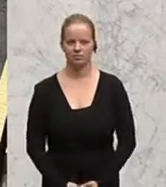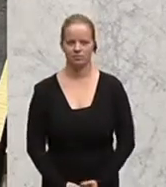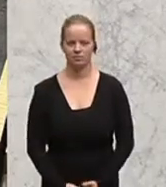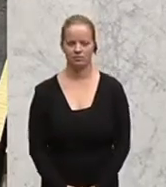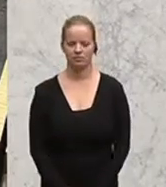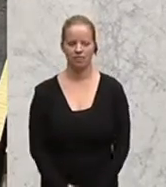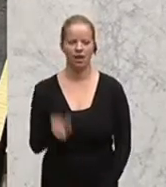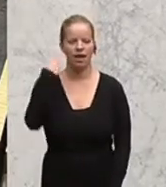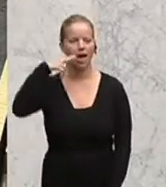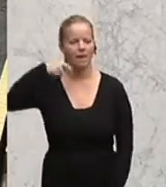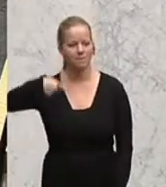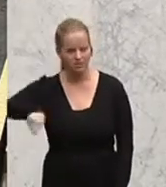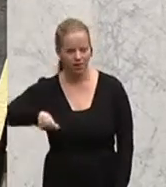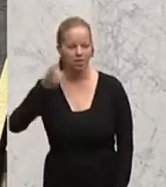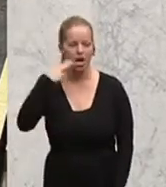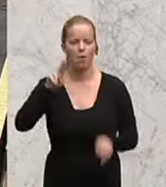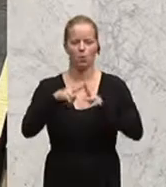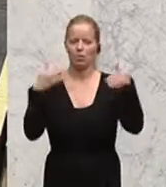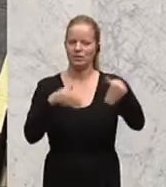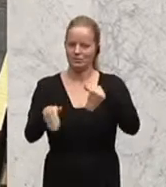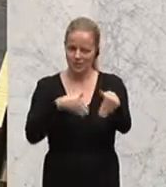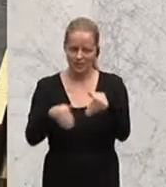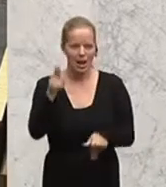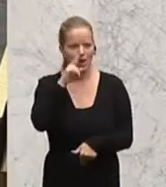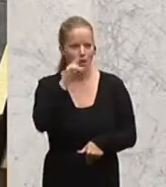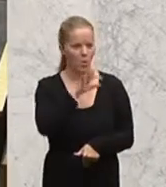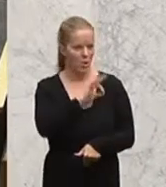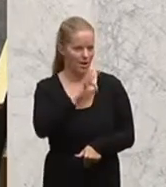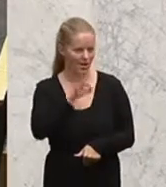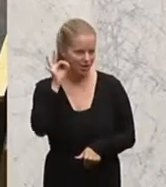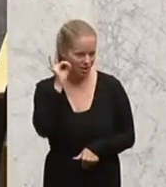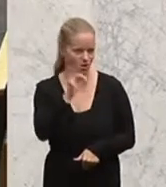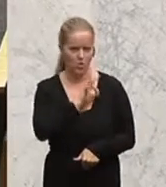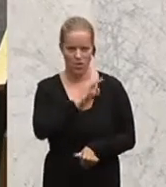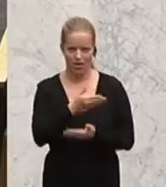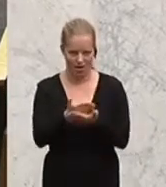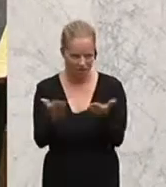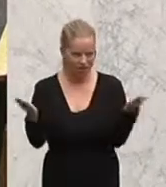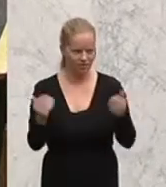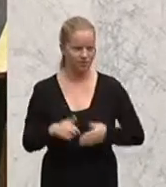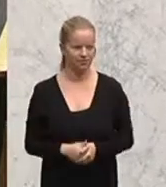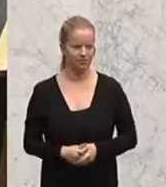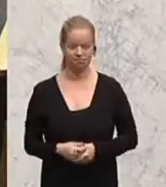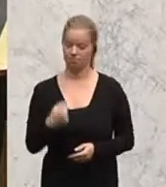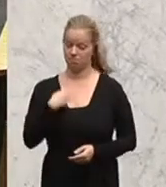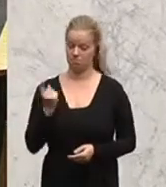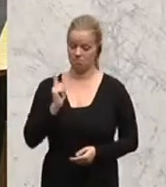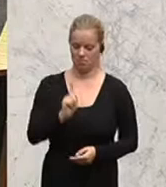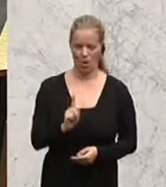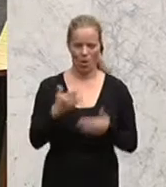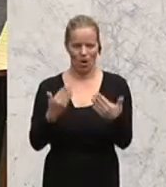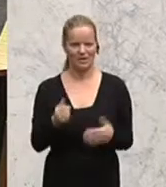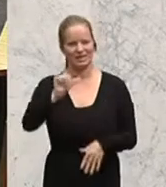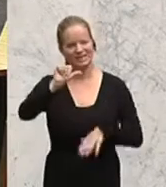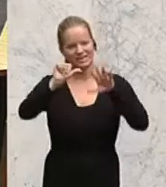Herr Präsident, Herr Bundesminister, liebe Kolleginnen und Kollegen, ich stehe heute zum 56. Mal